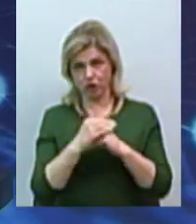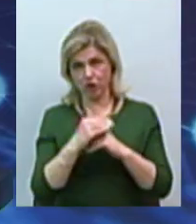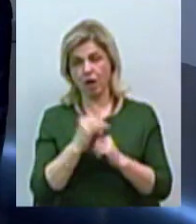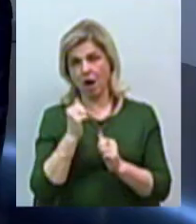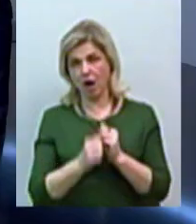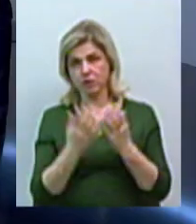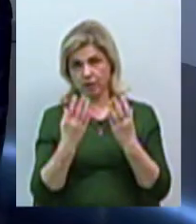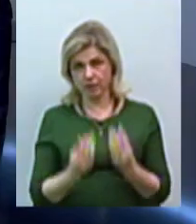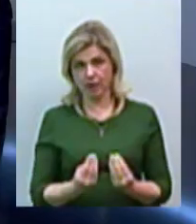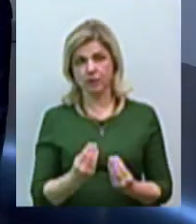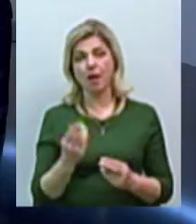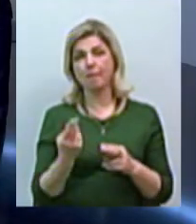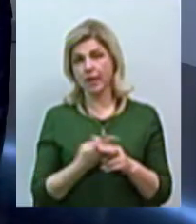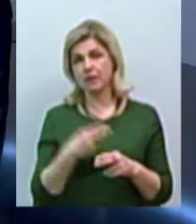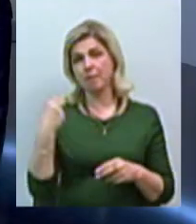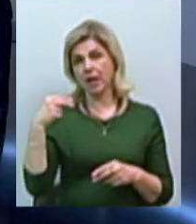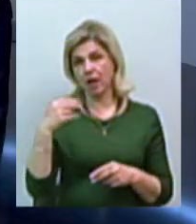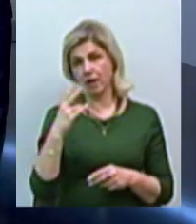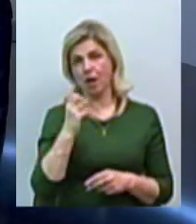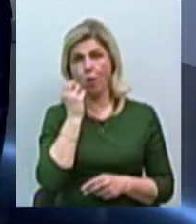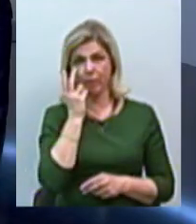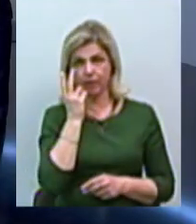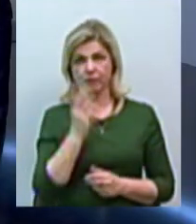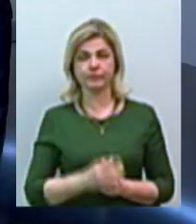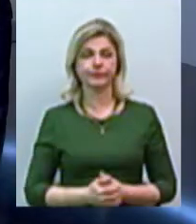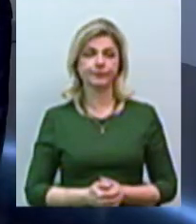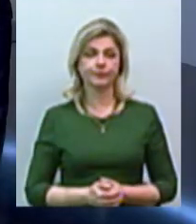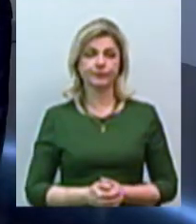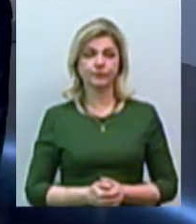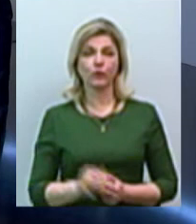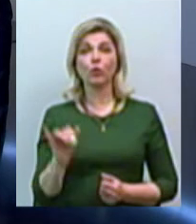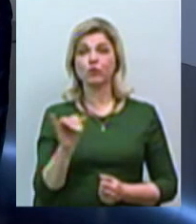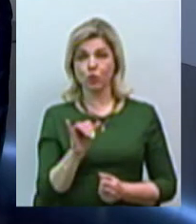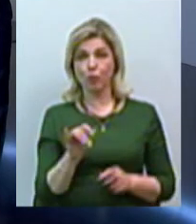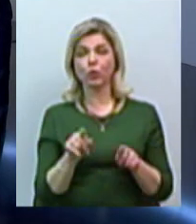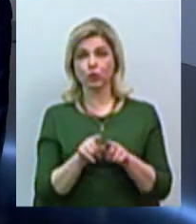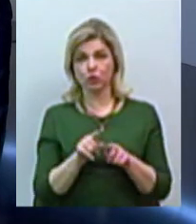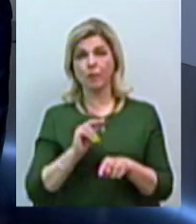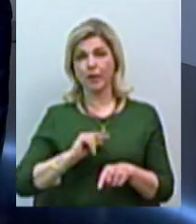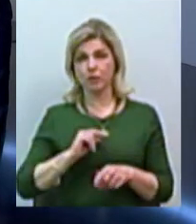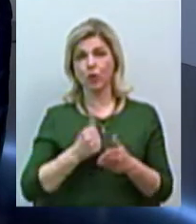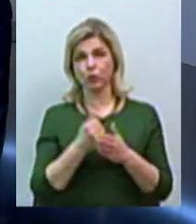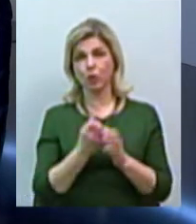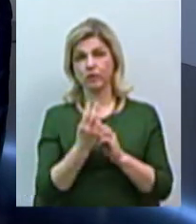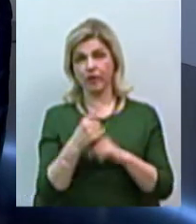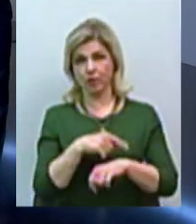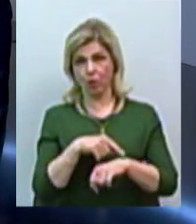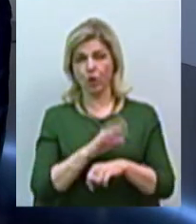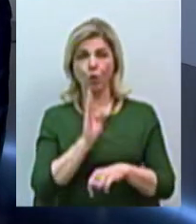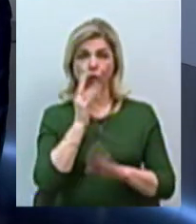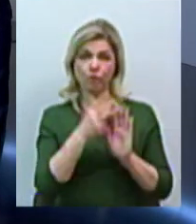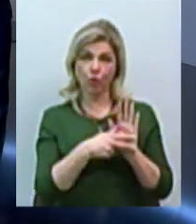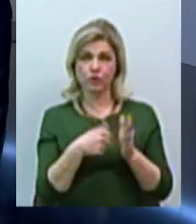щоденно, без перерви на обід. І в суботу працює до 12 години, з 8 до 12.